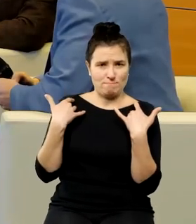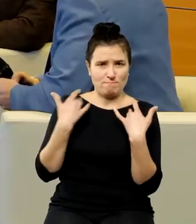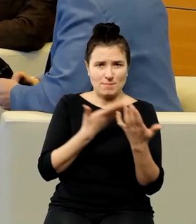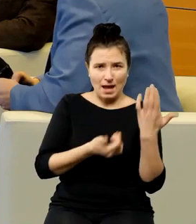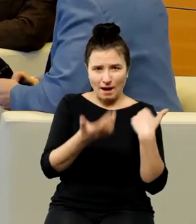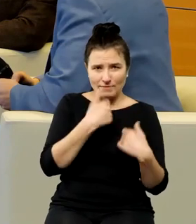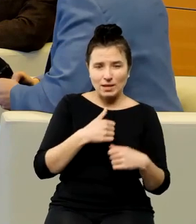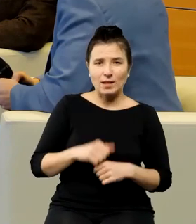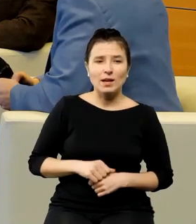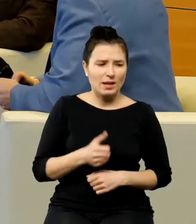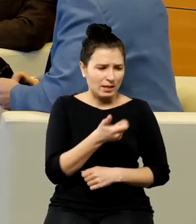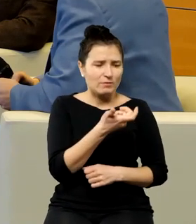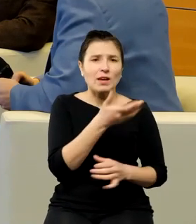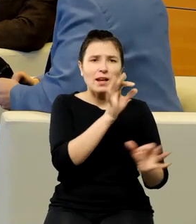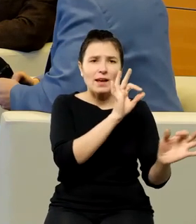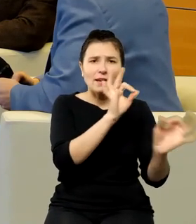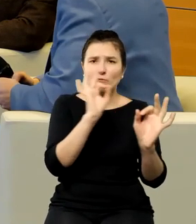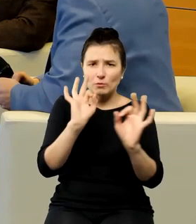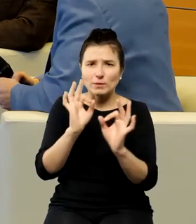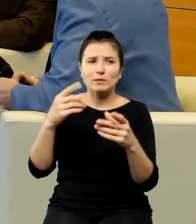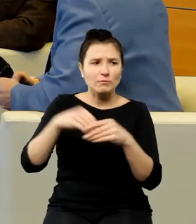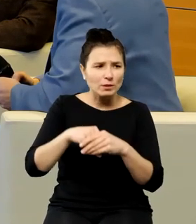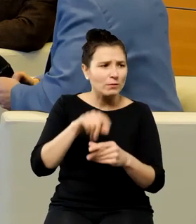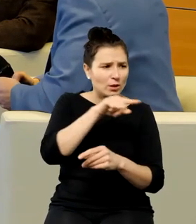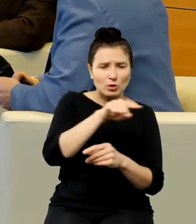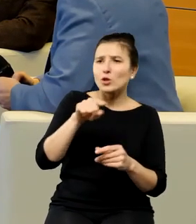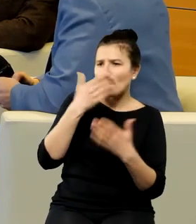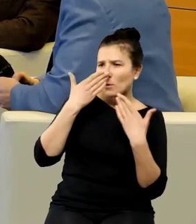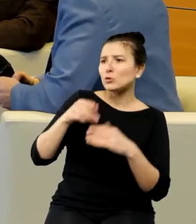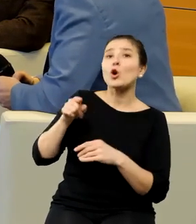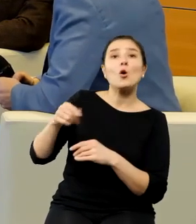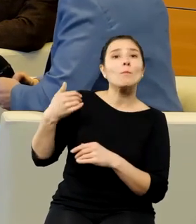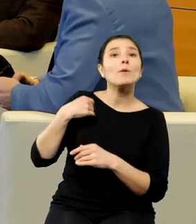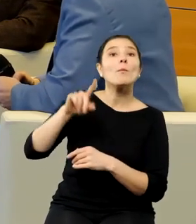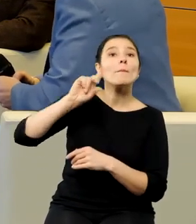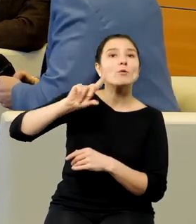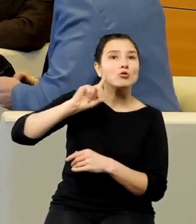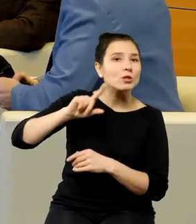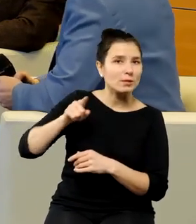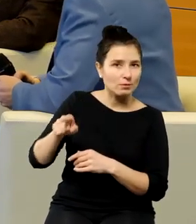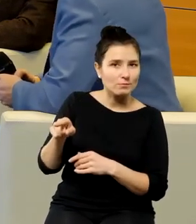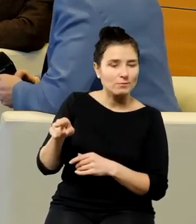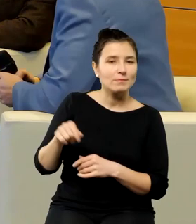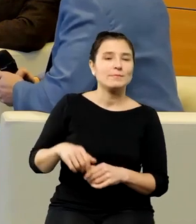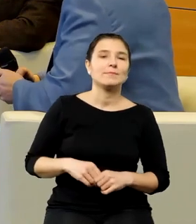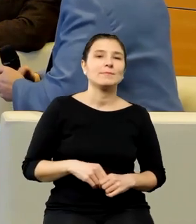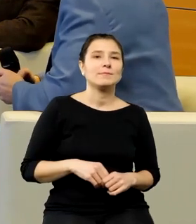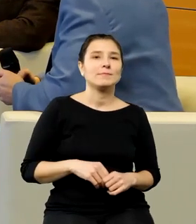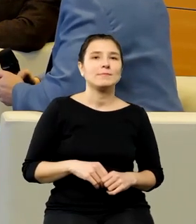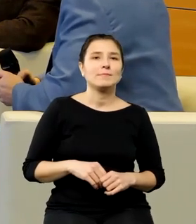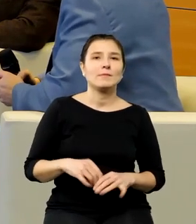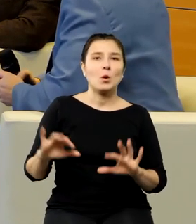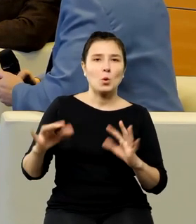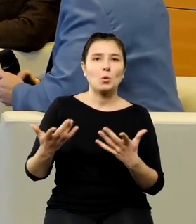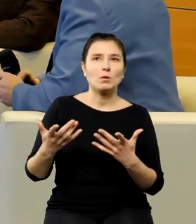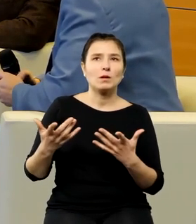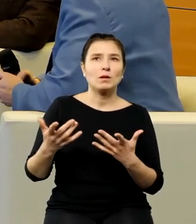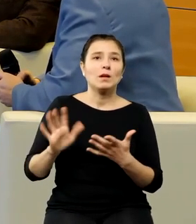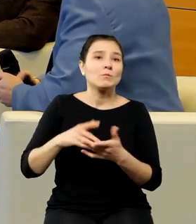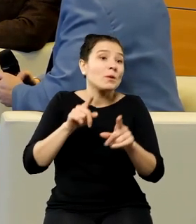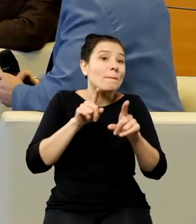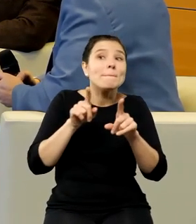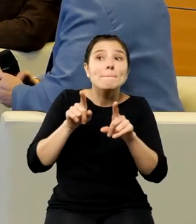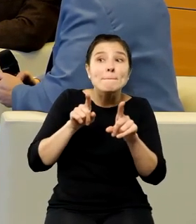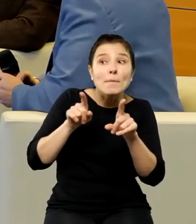ekspresis verbis nazwanym mężczyzną, to znaczy jest określany, jest bratem swojego